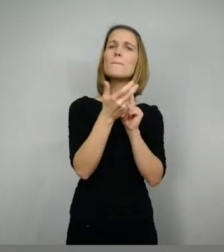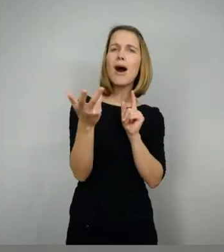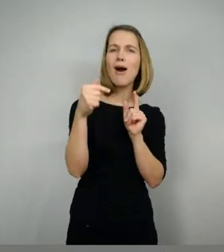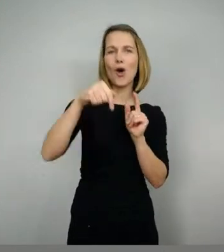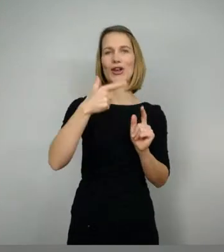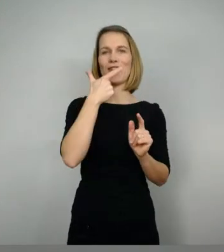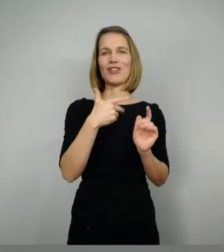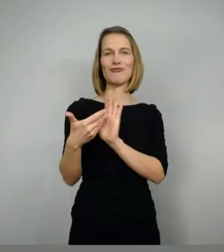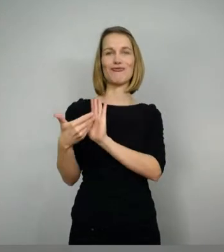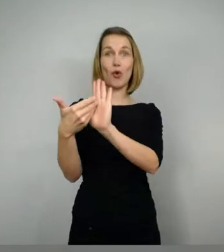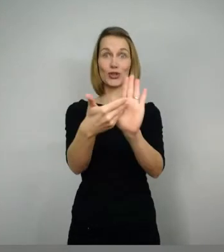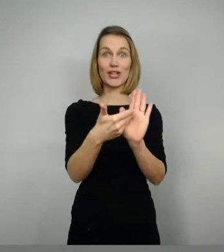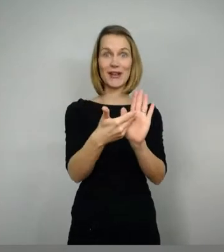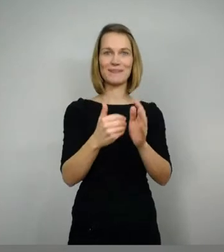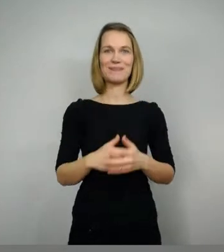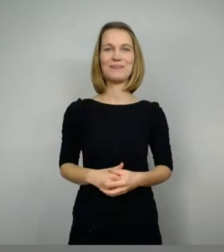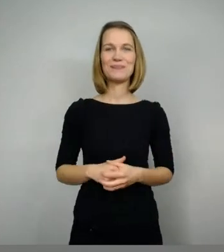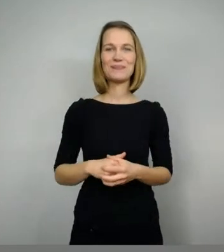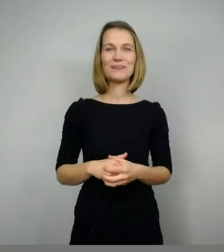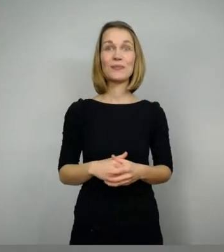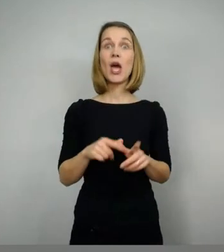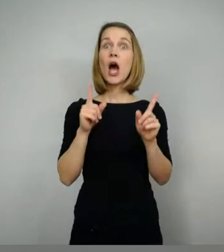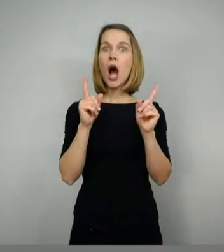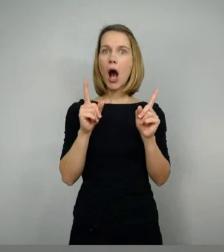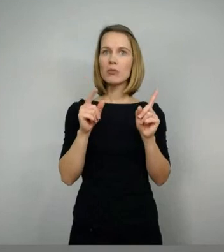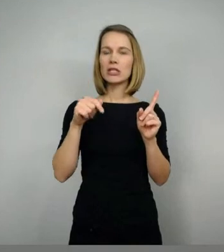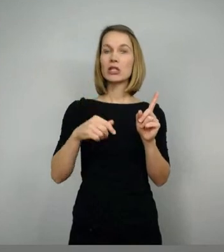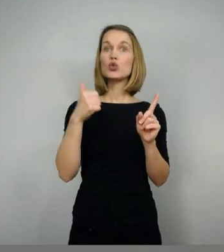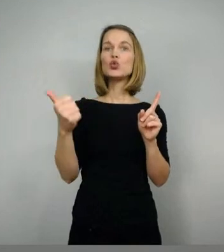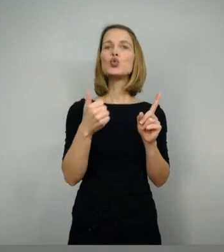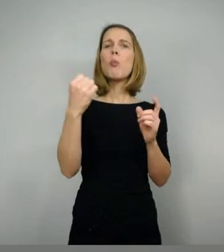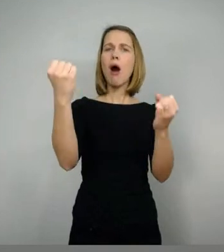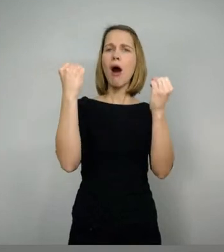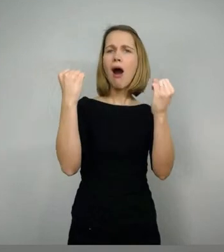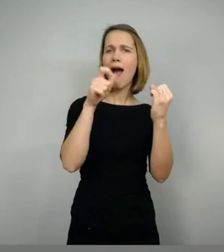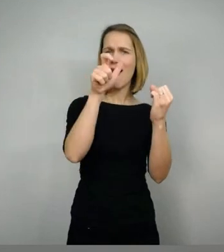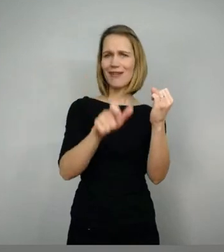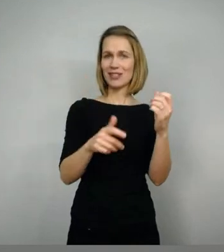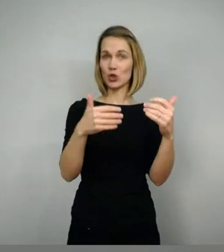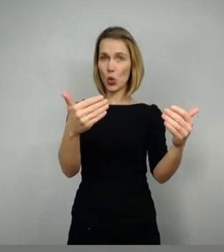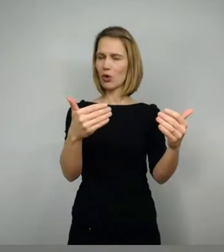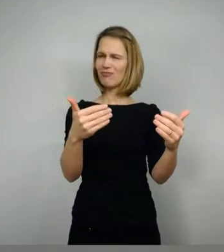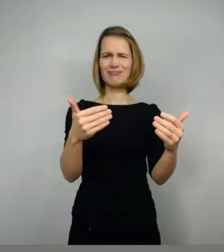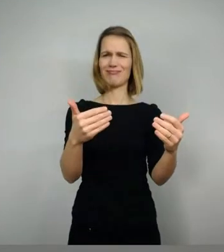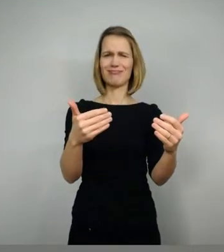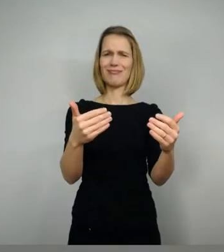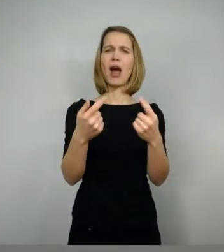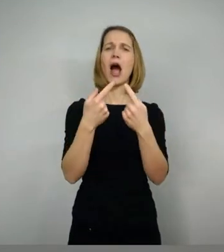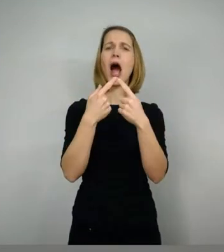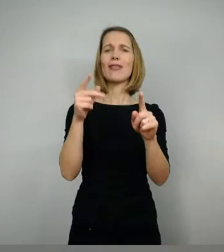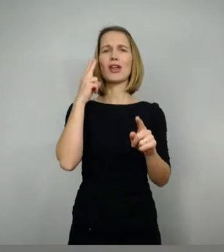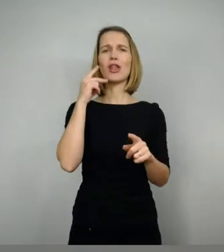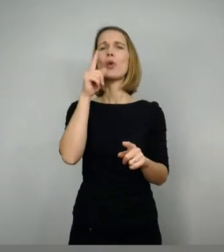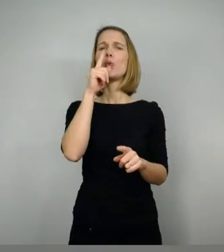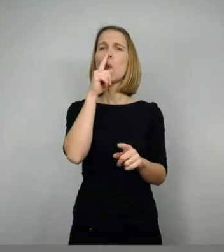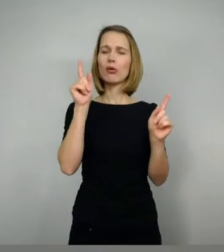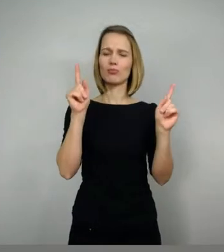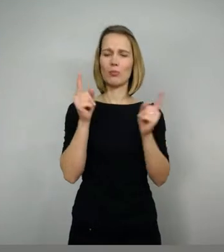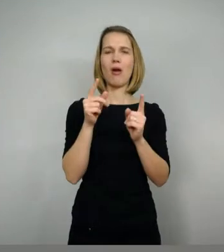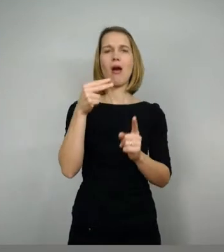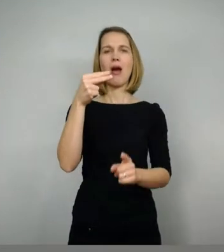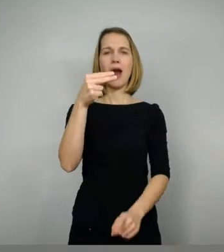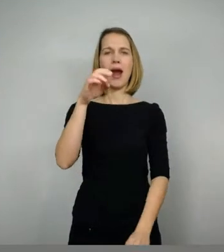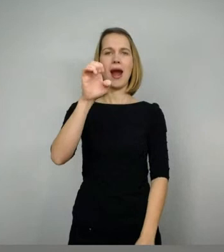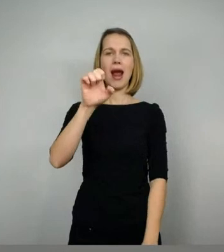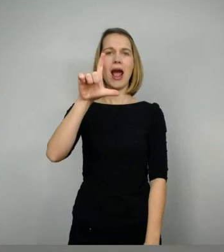Aber diese Superhelden hießen damals nicht Superhelden, sondern einfach Helden. So, jetzt seht ihr es auch